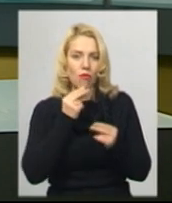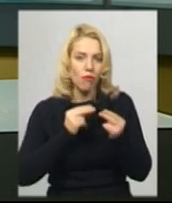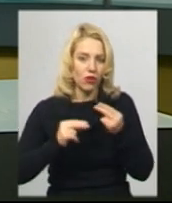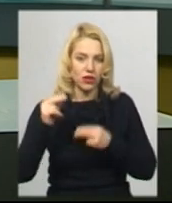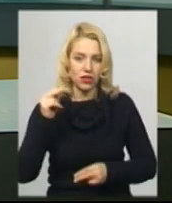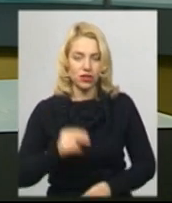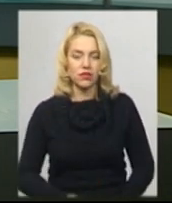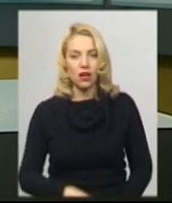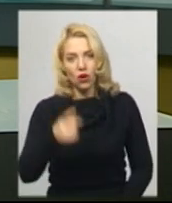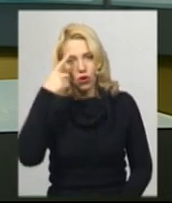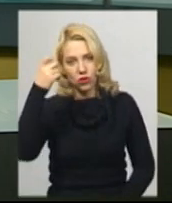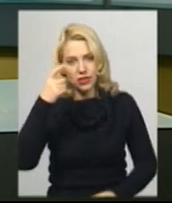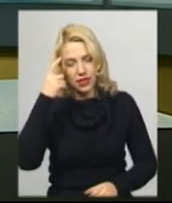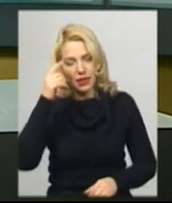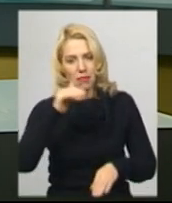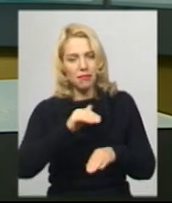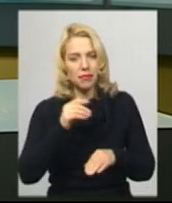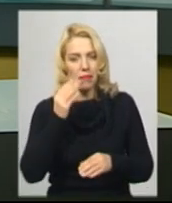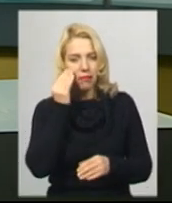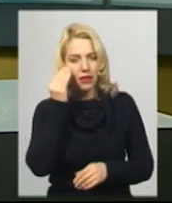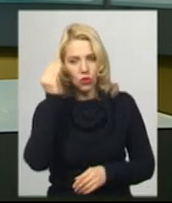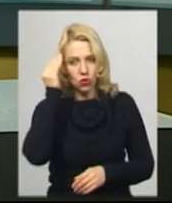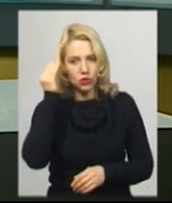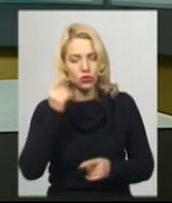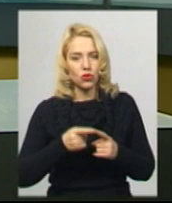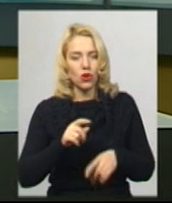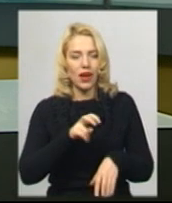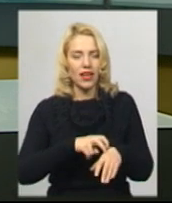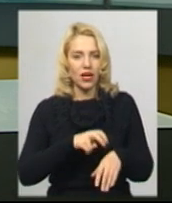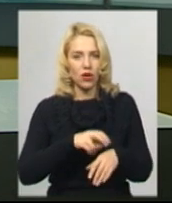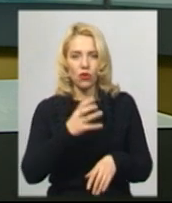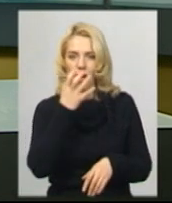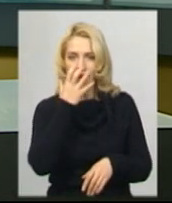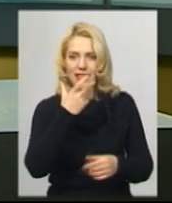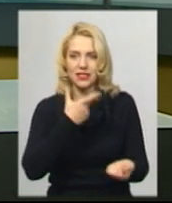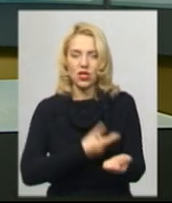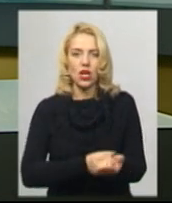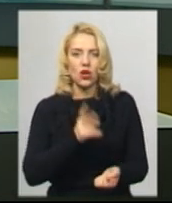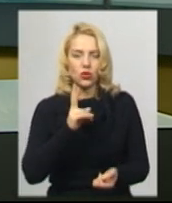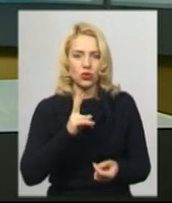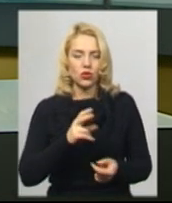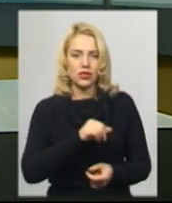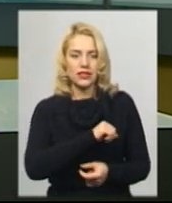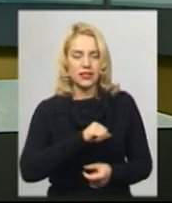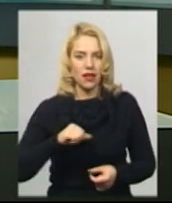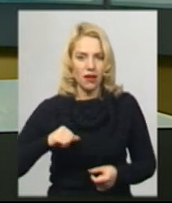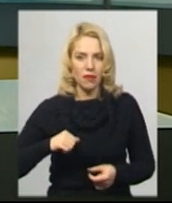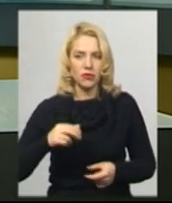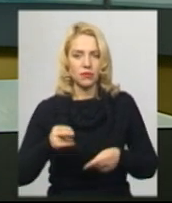Оголосили підозру лікарю-анестезіологу, який порушив посадову інструкцію та самостійно оперував хвору з класичною